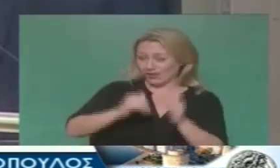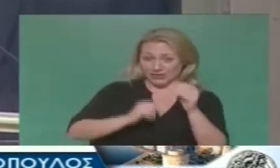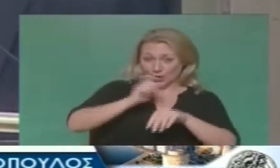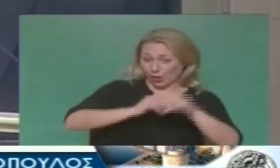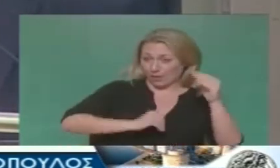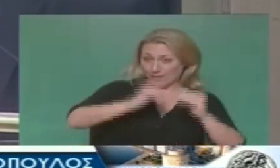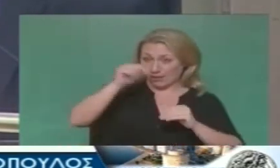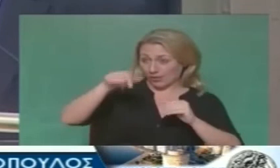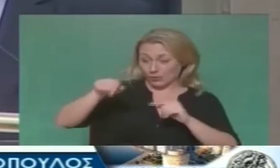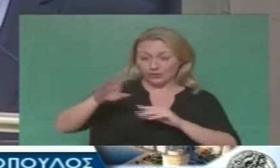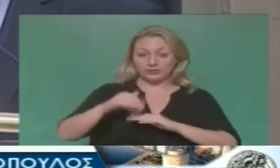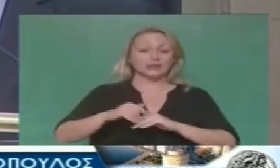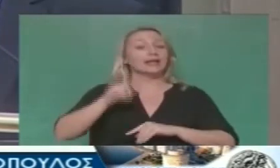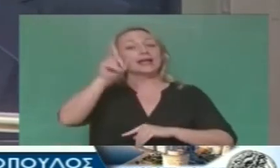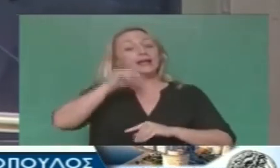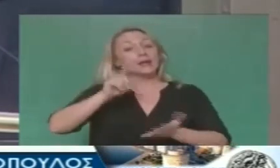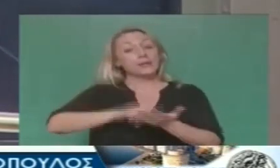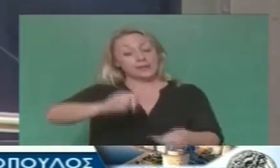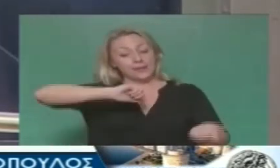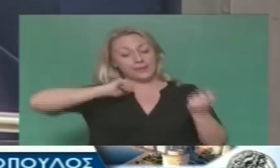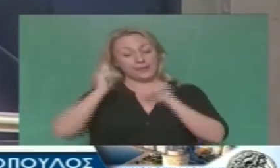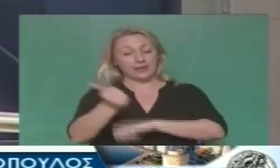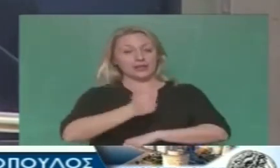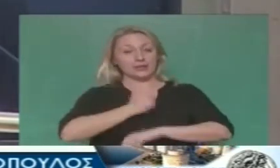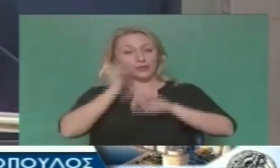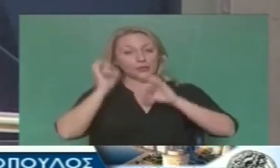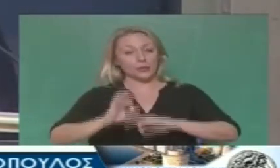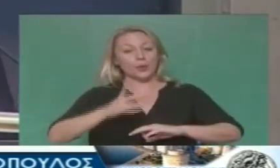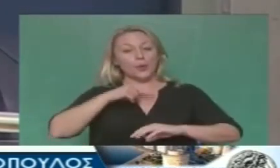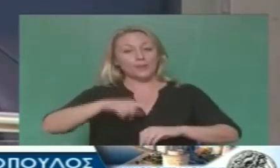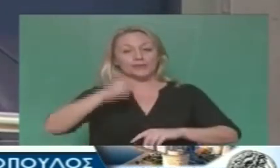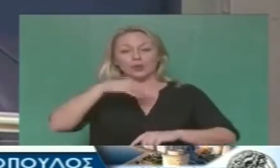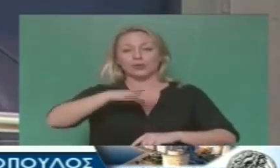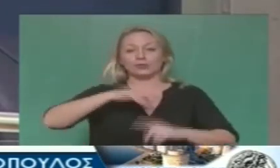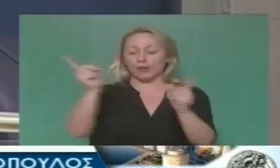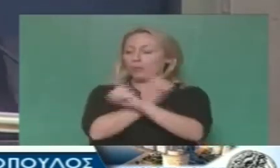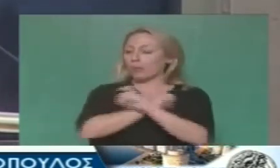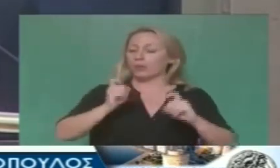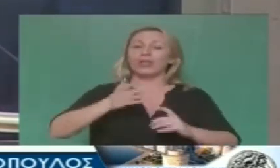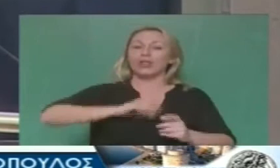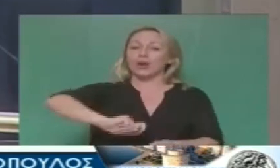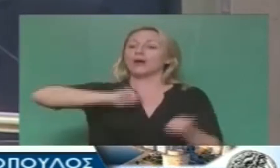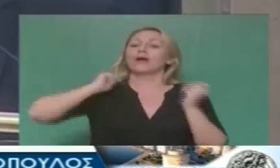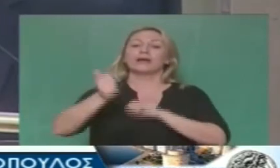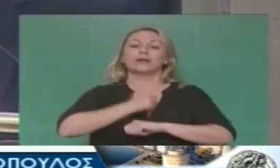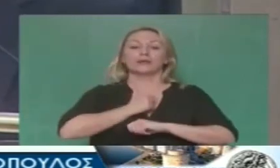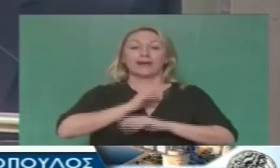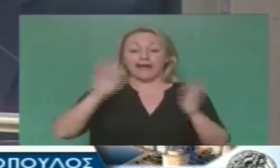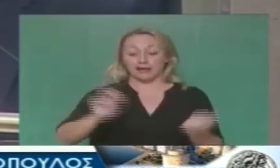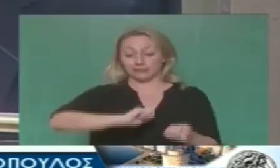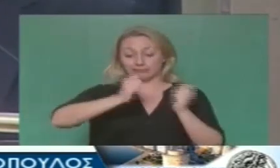Μήπως η διδικοποίηση είναι λύση όπως θέλουν να μας προβάλλουν αξιοποιώντας την αγανάξη του κόσμου. Τα πράγματα θα γίνουν ακόμα χειρότερα.